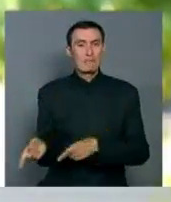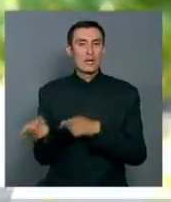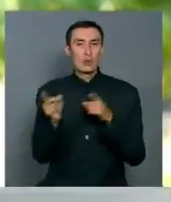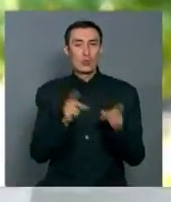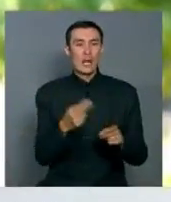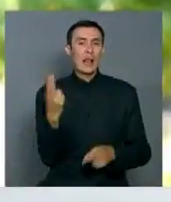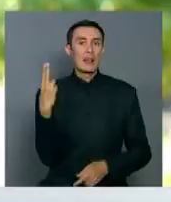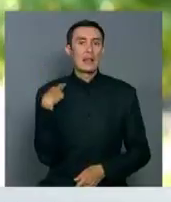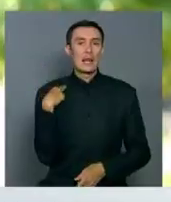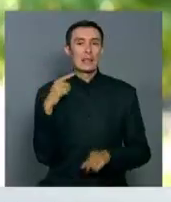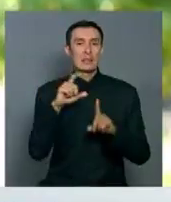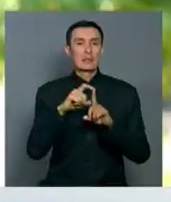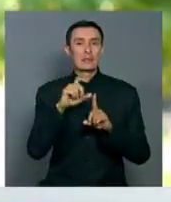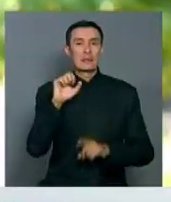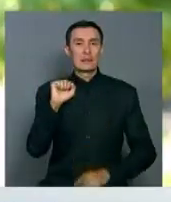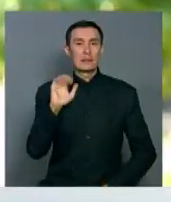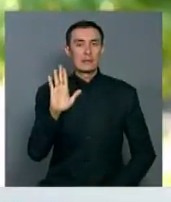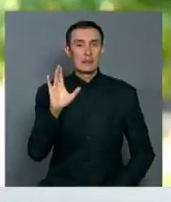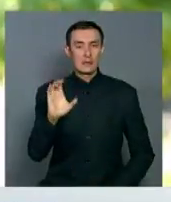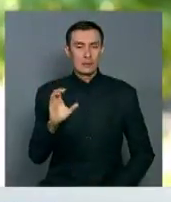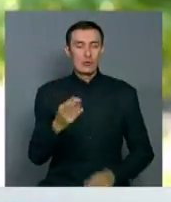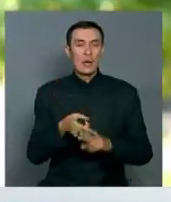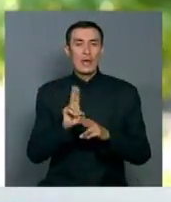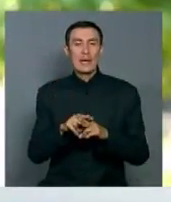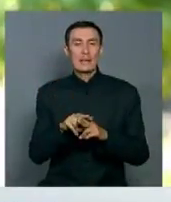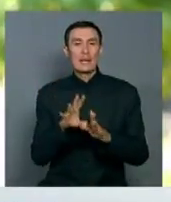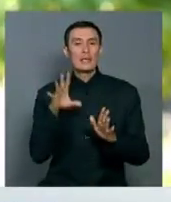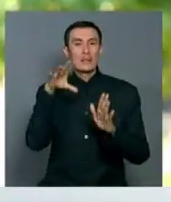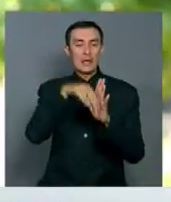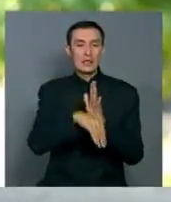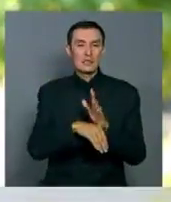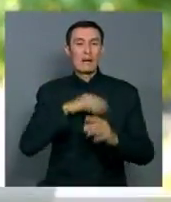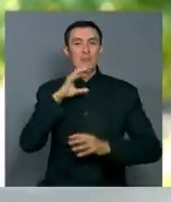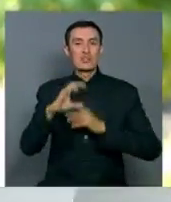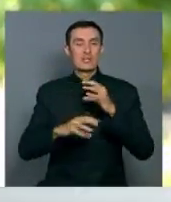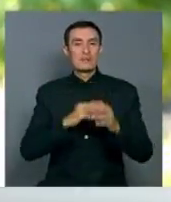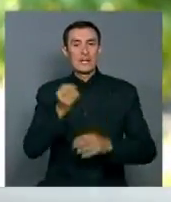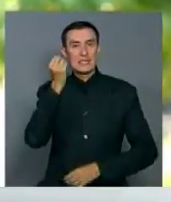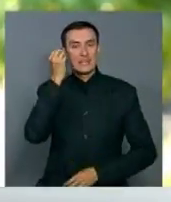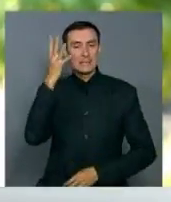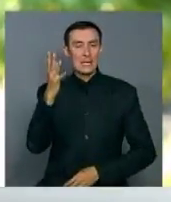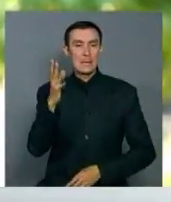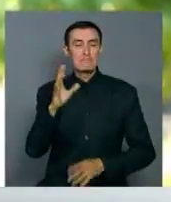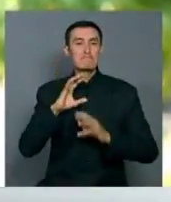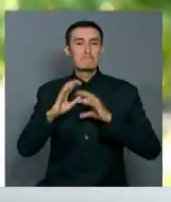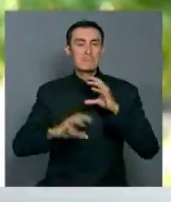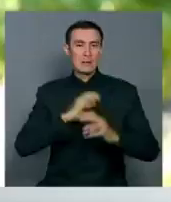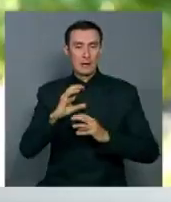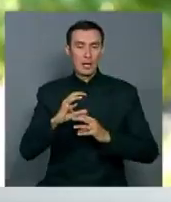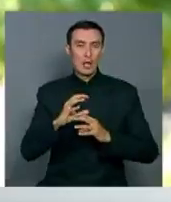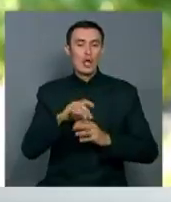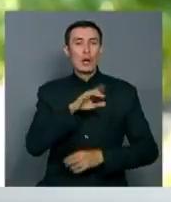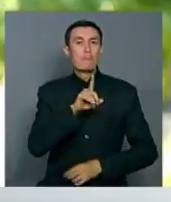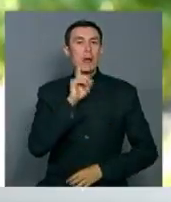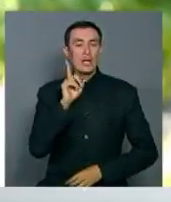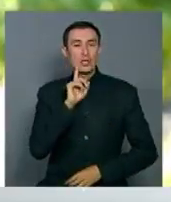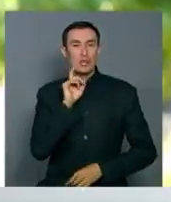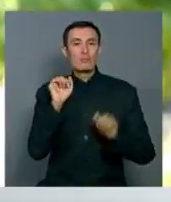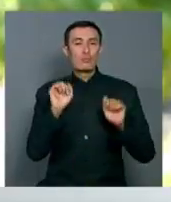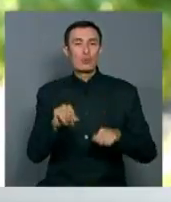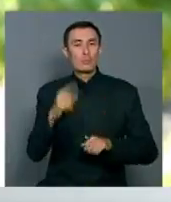латиницу. Это действительно интеграция в общественное сознание всего мира. То есть молодежь сможет понимать,